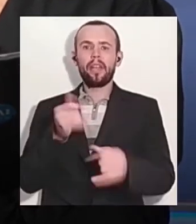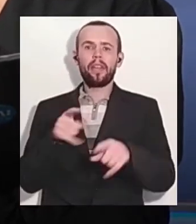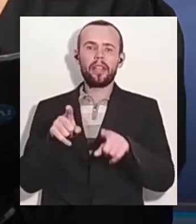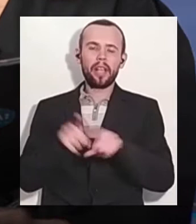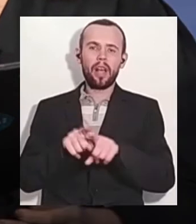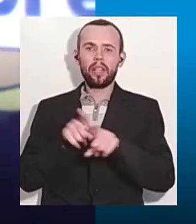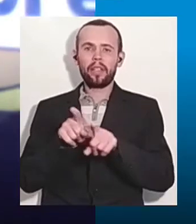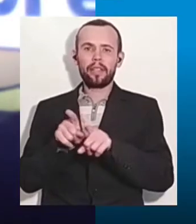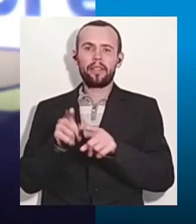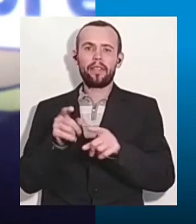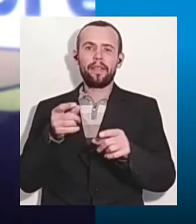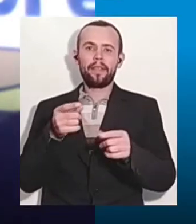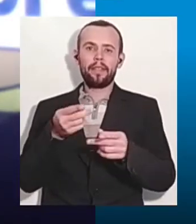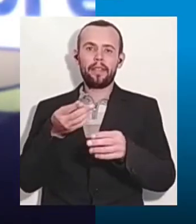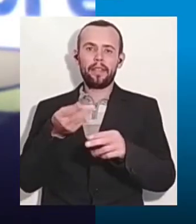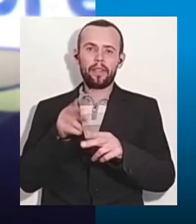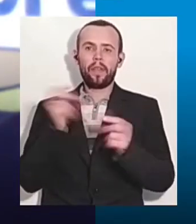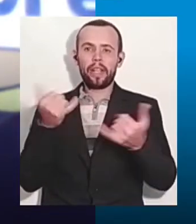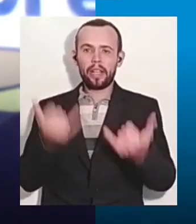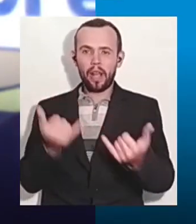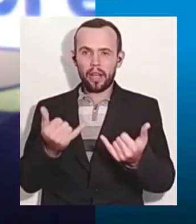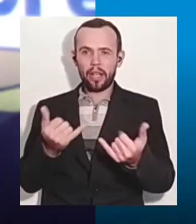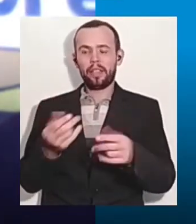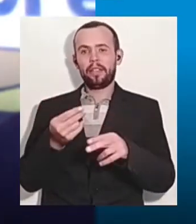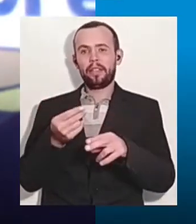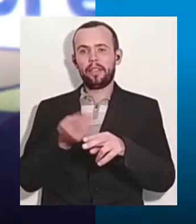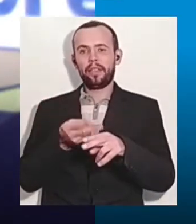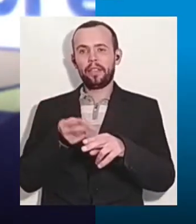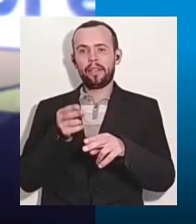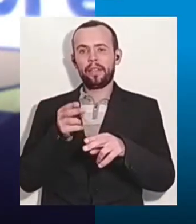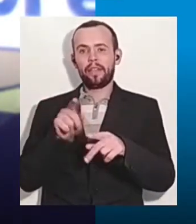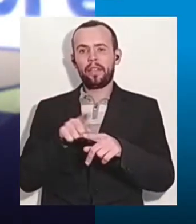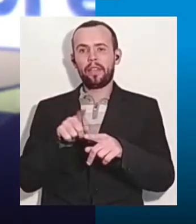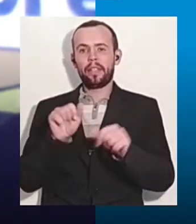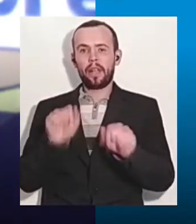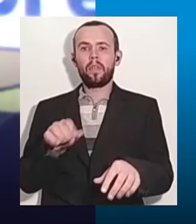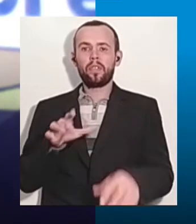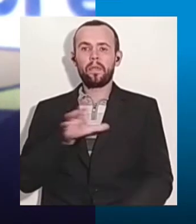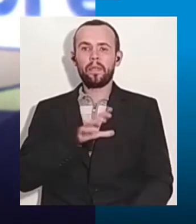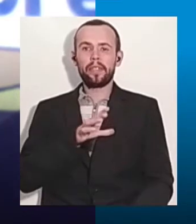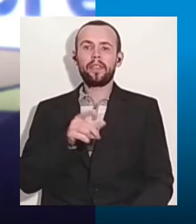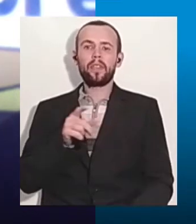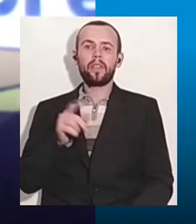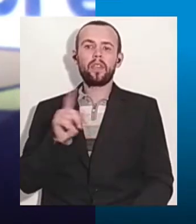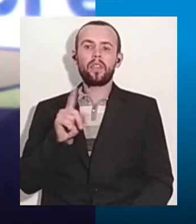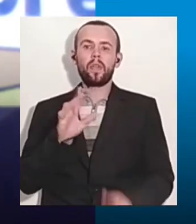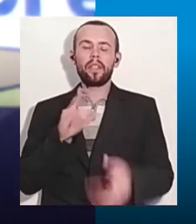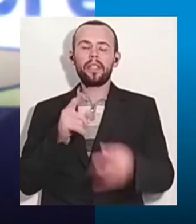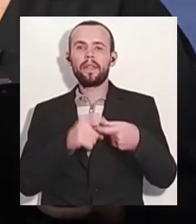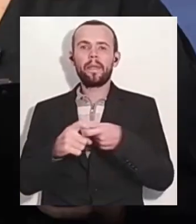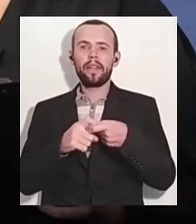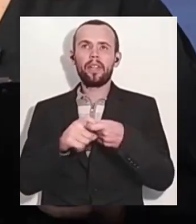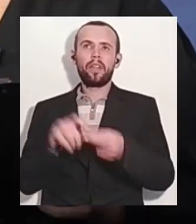права, обрали саме таких беззахисних людей і їм інкримінують цей злочин.